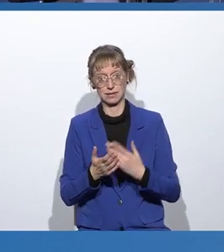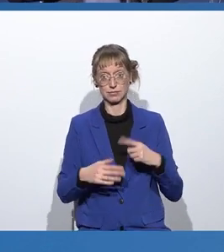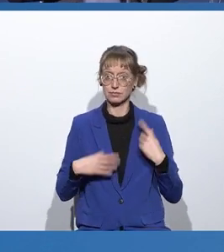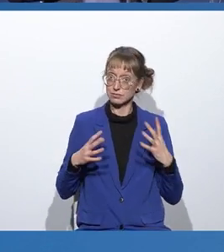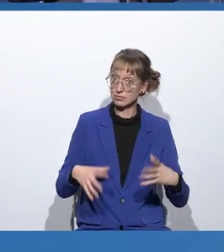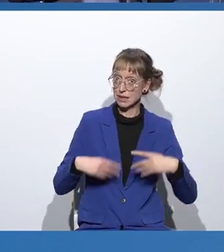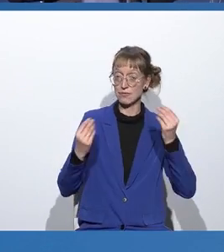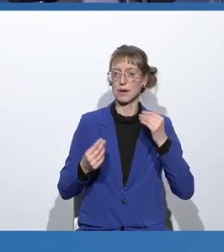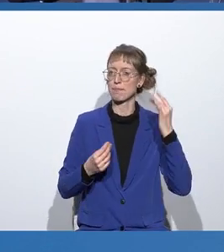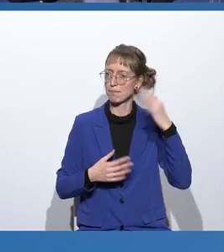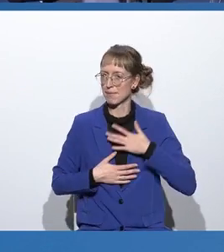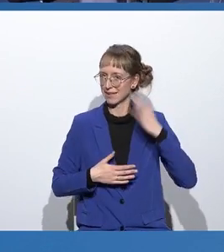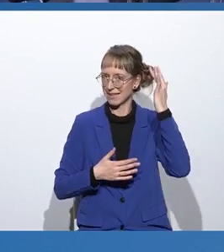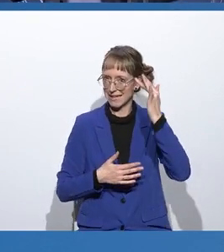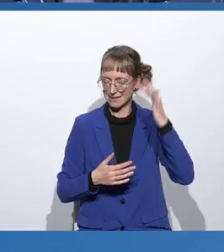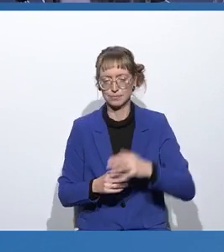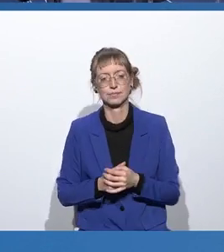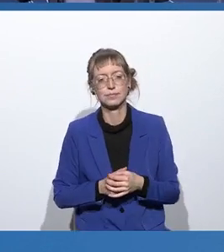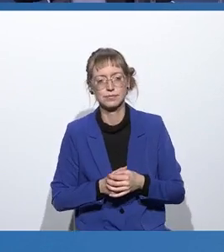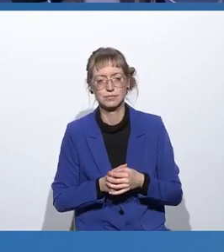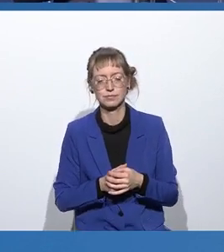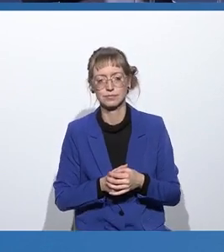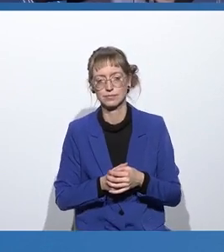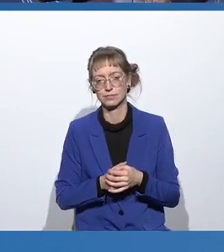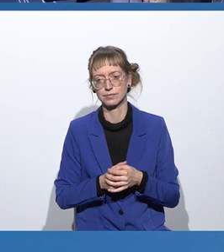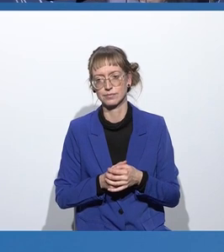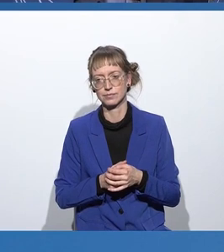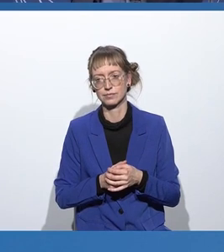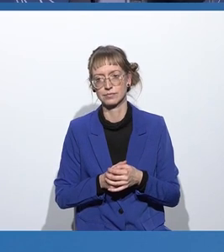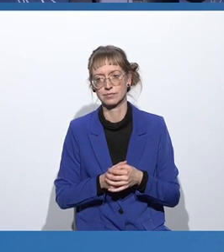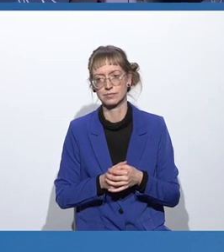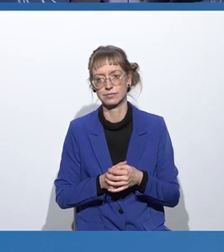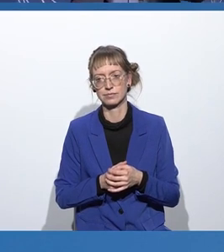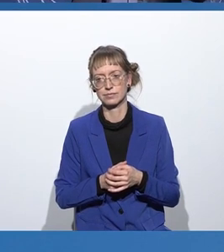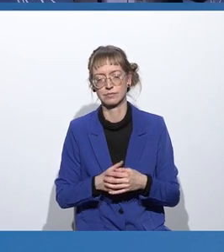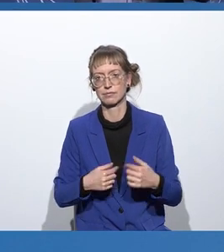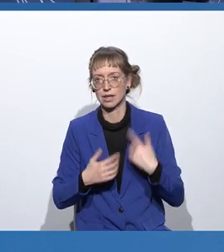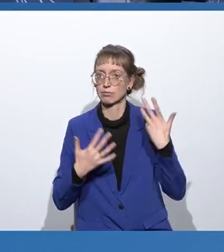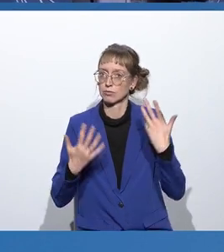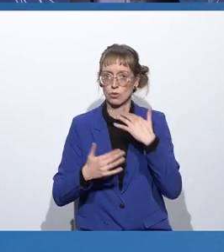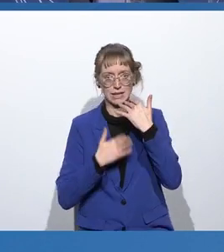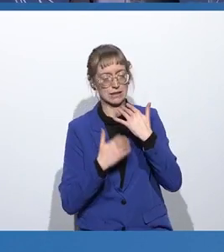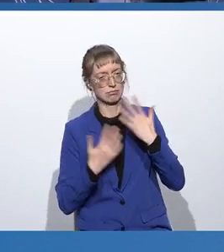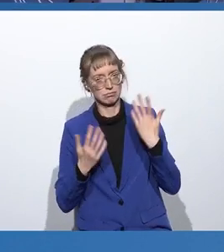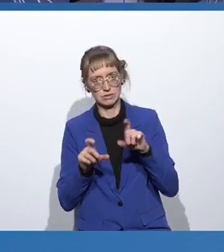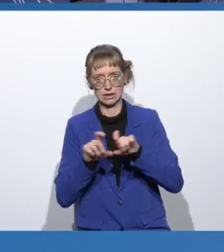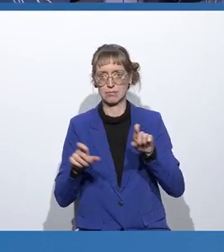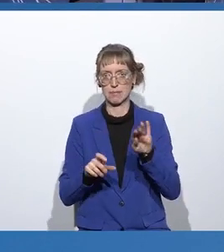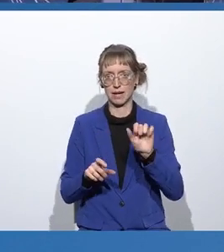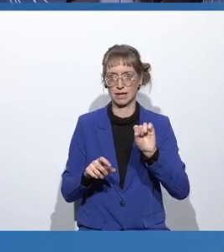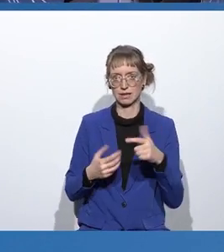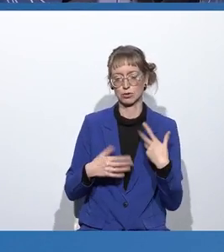aufgestellte These wäre. So, jetzt habe ich was zum Thema Bias erzählt. Da geht es darum, falsche